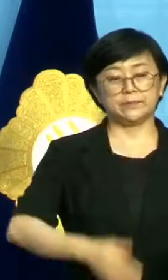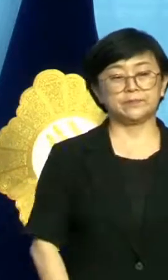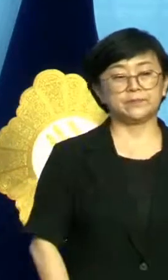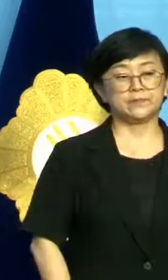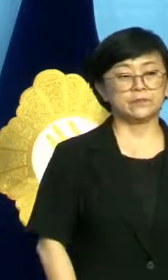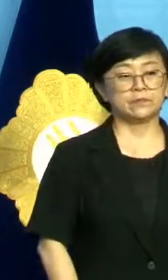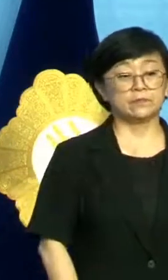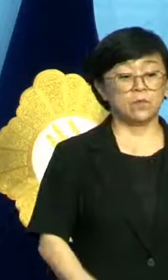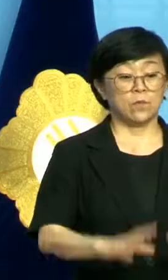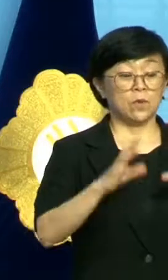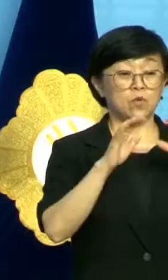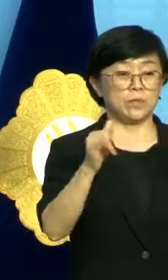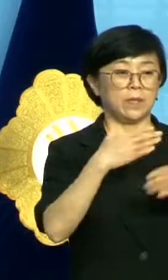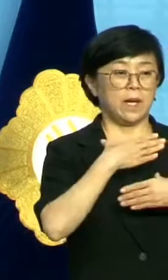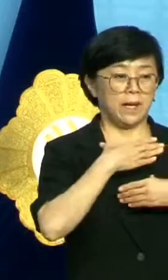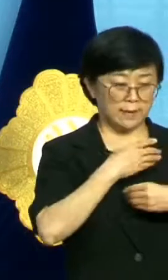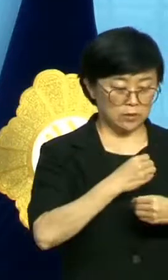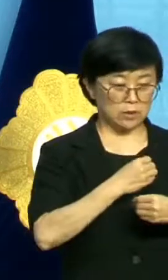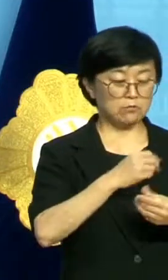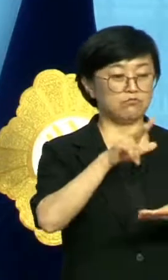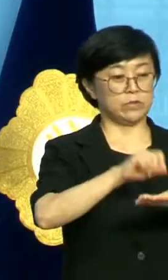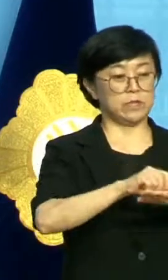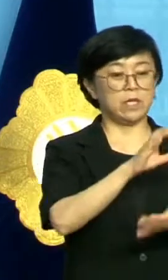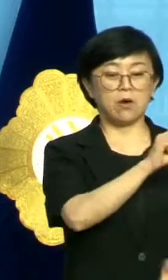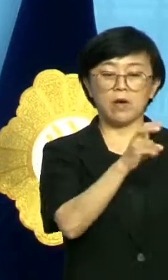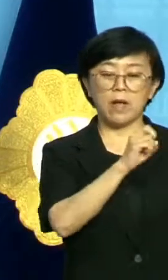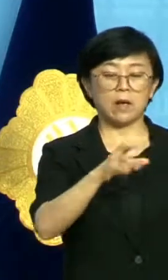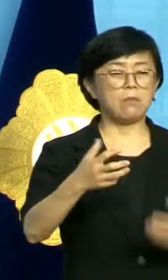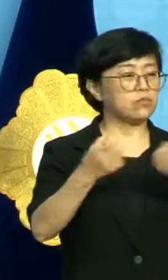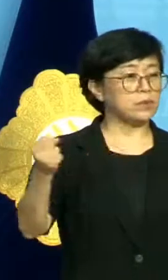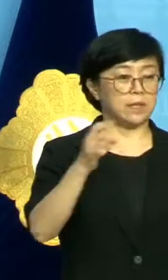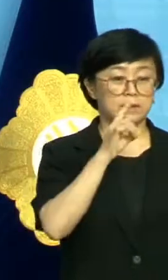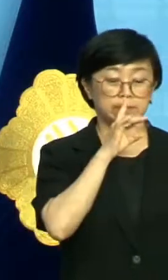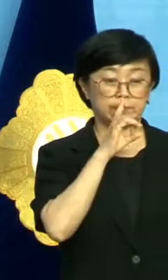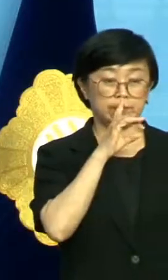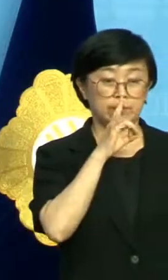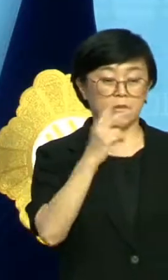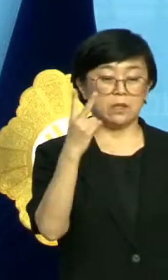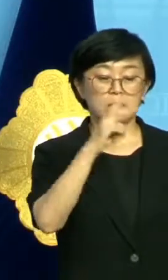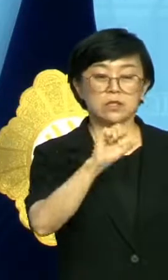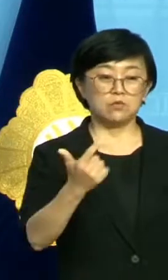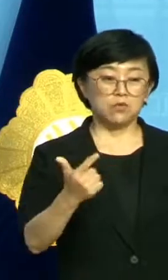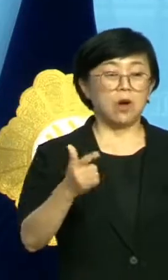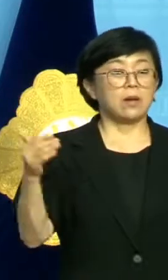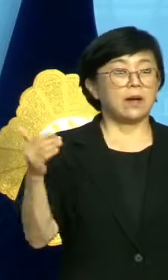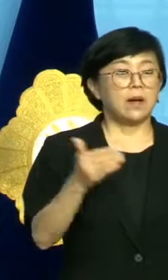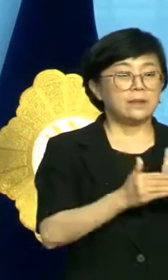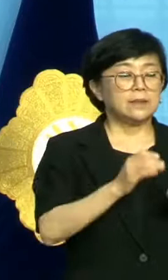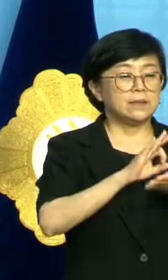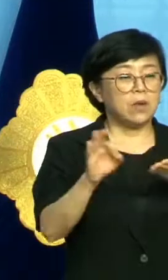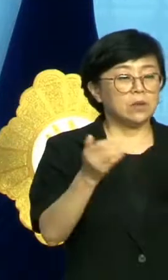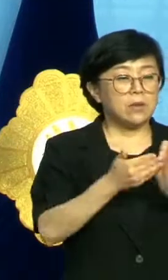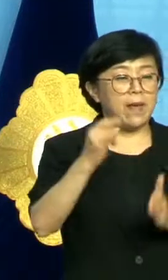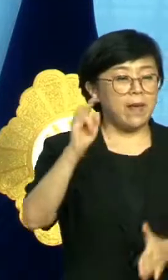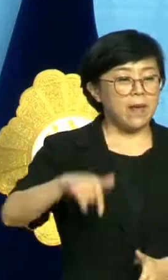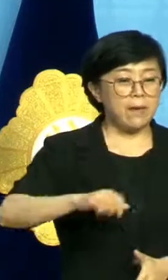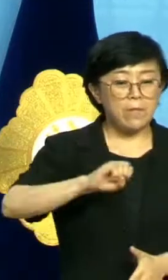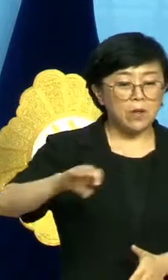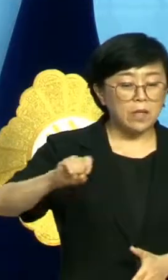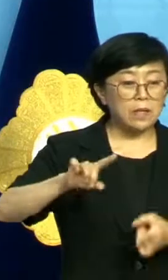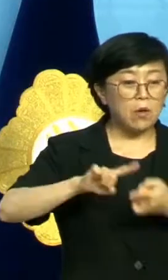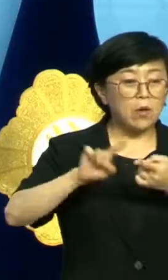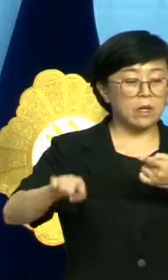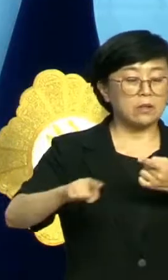국민 안전이 걸린 문제에 여야가 따로일 수 없다. 2016년까지 사용 후 해결료를 반출하겠다고